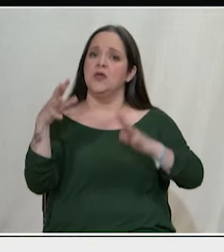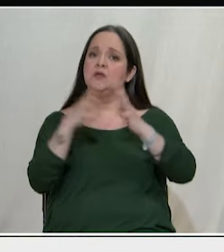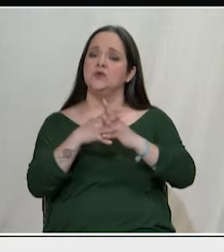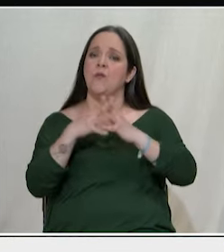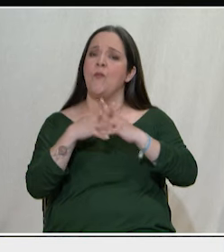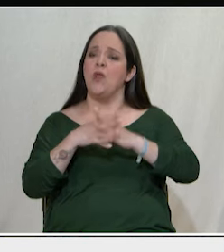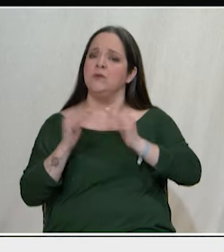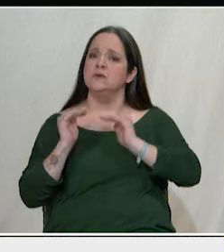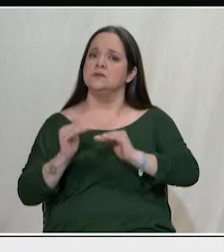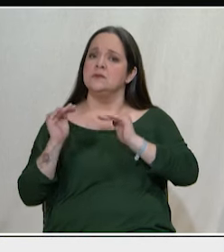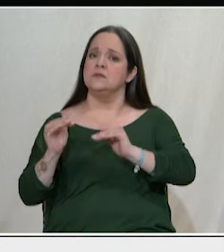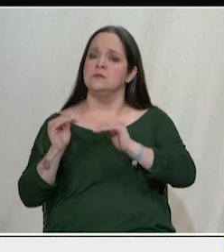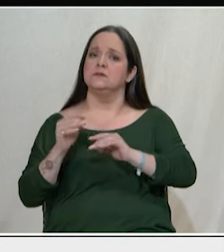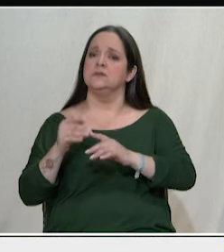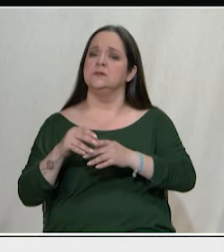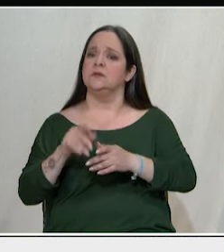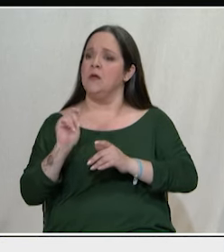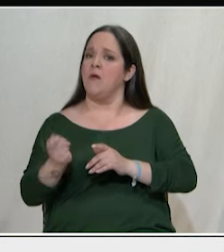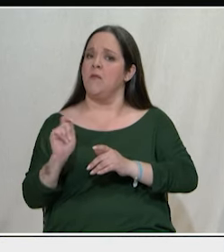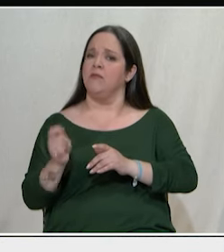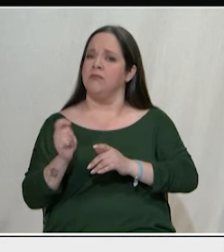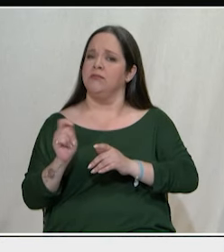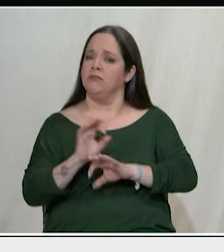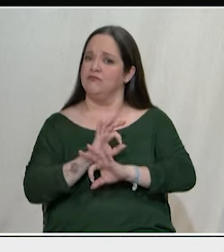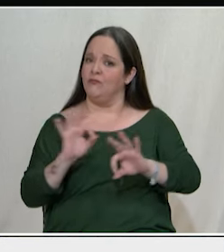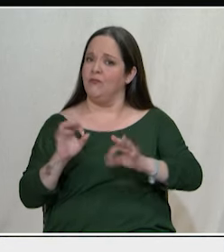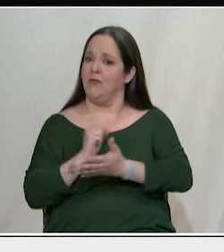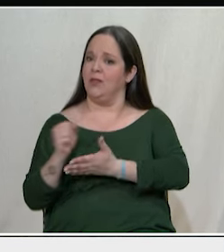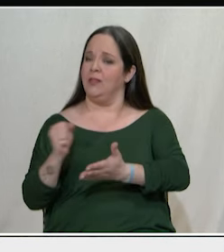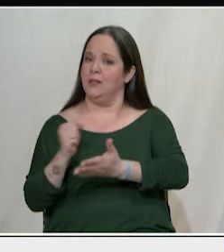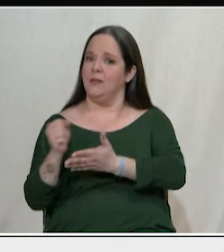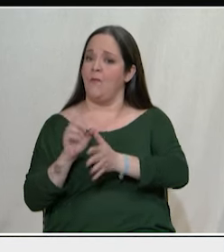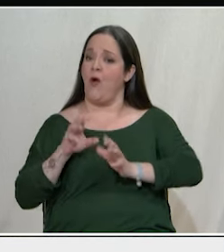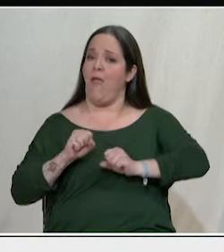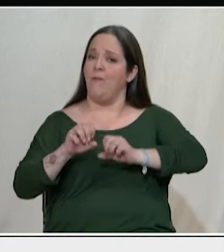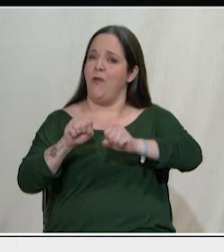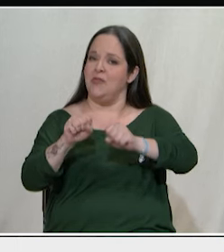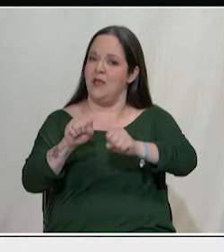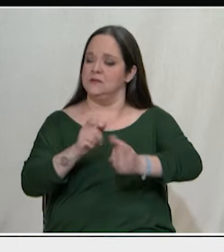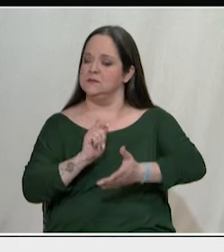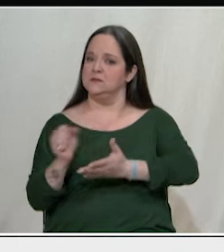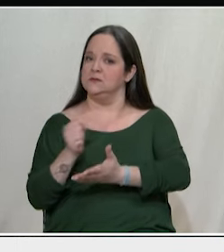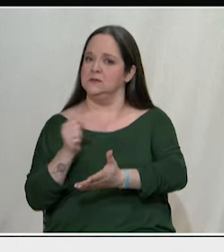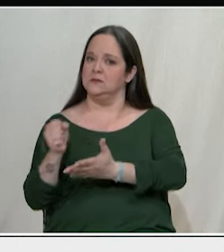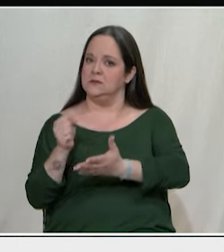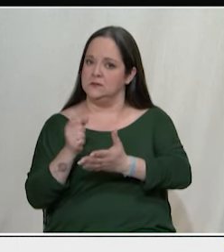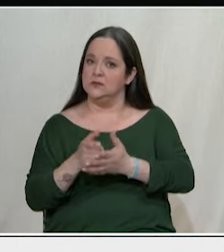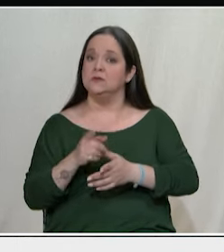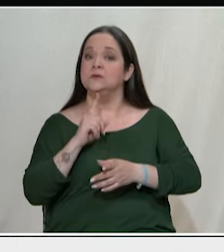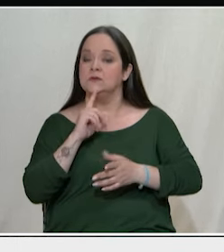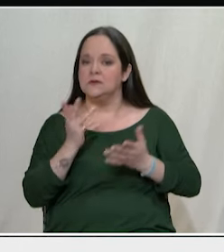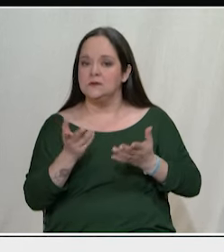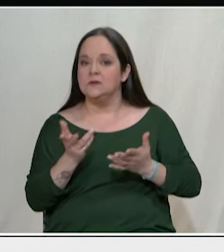εξοπλίζεται, χρηματοδοτείται και σπονσοράρεται από τις συμπεριαλιστικές δυνάμεις. Τότε είναι